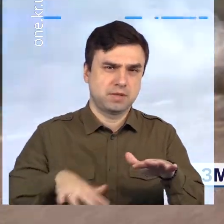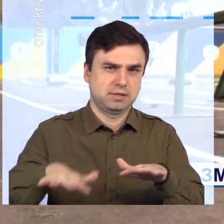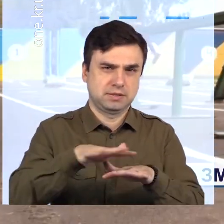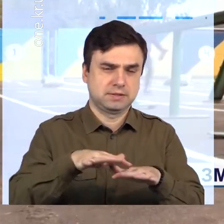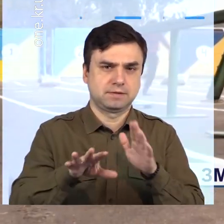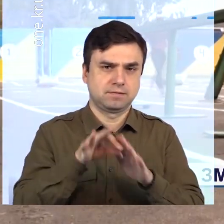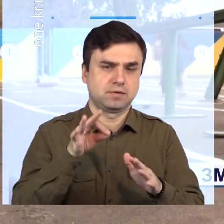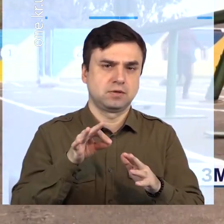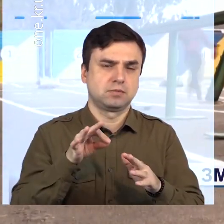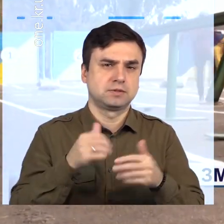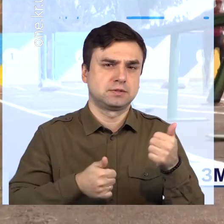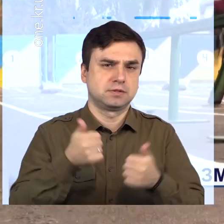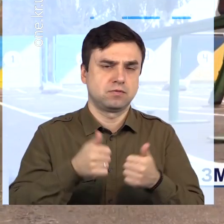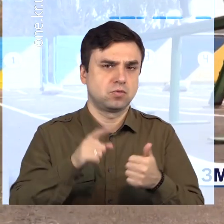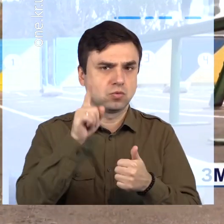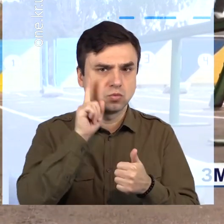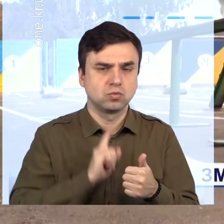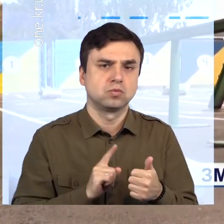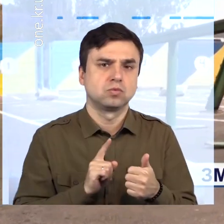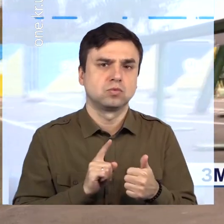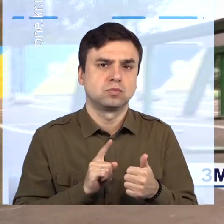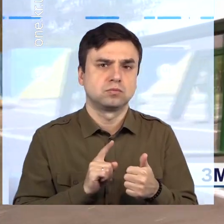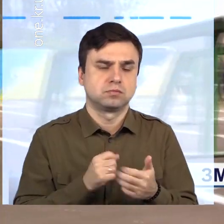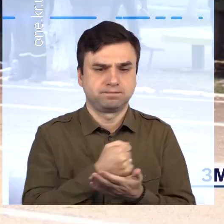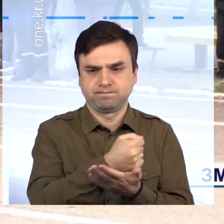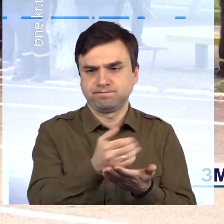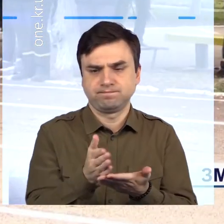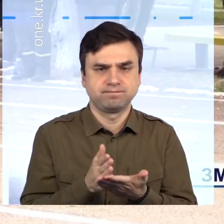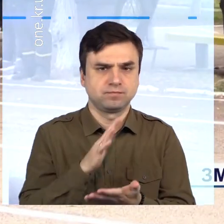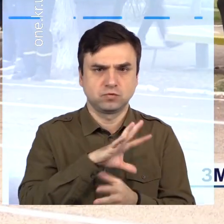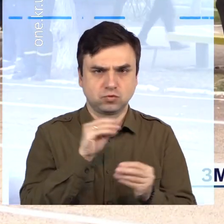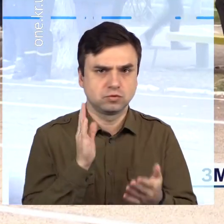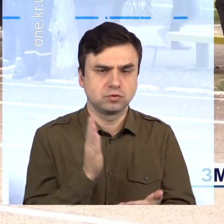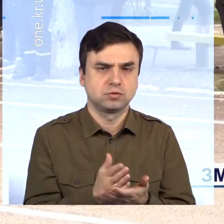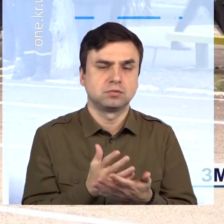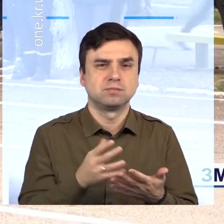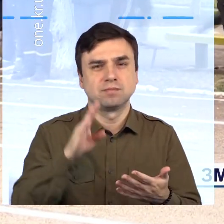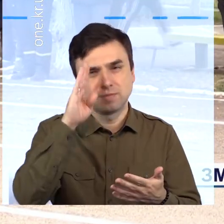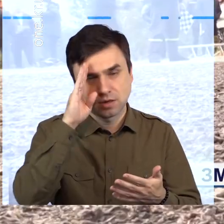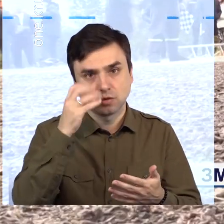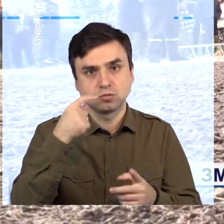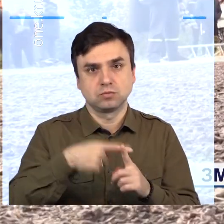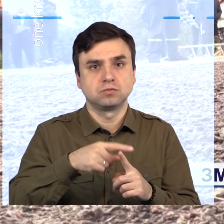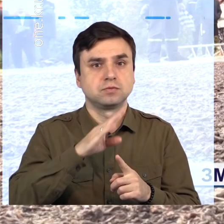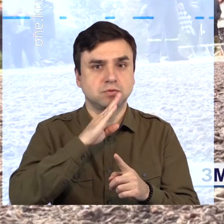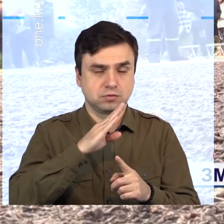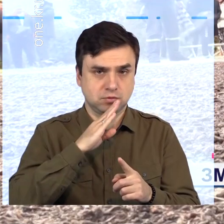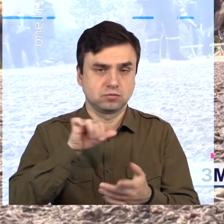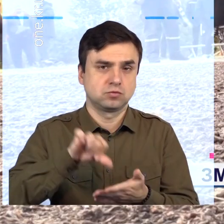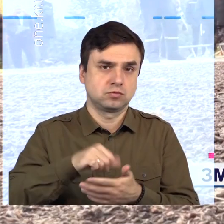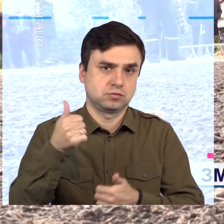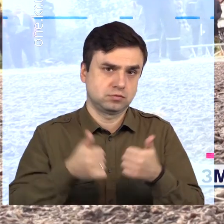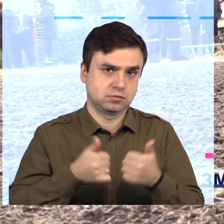ДСНС. А тому на його базі такі змагання проводять і з максимальним комфортом. Хлопці, АТП і дівчата мають можливість на всі 100%